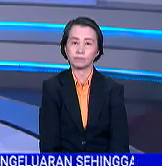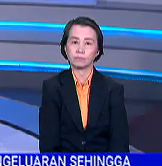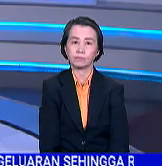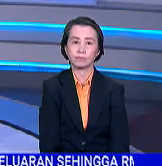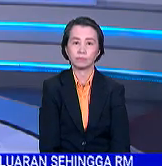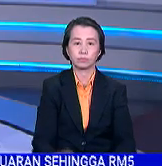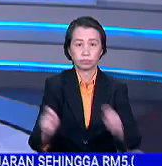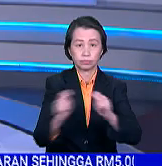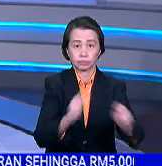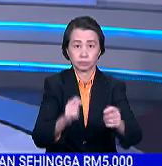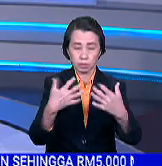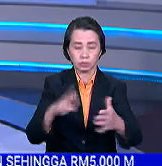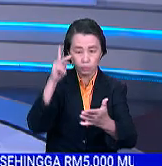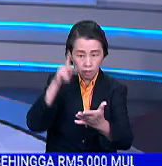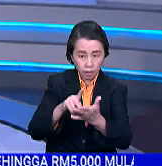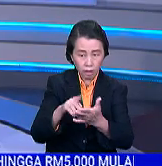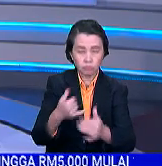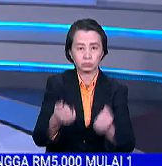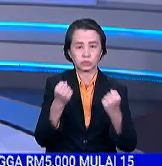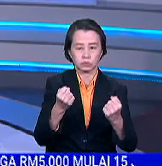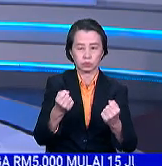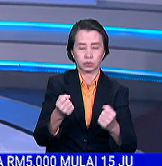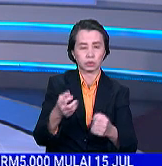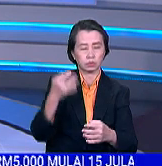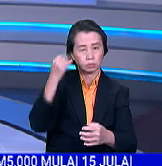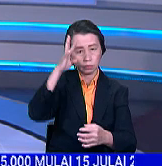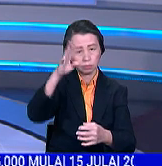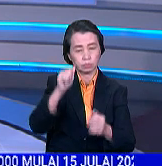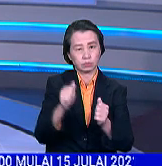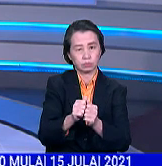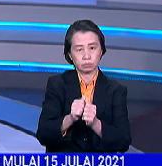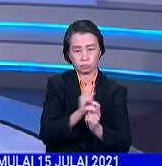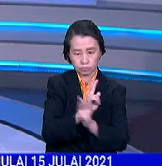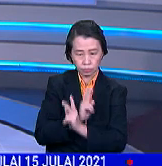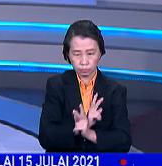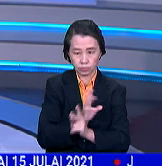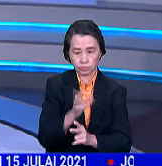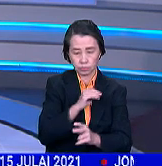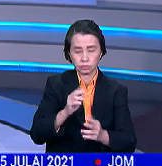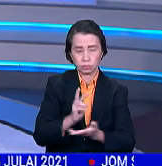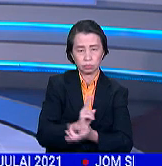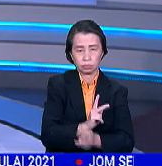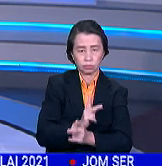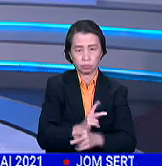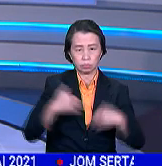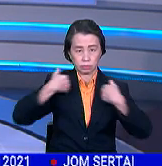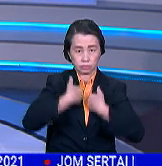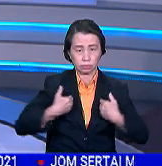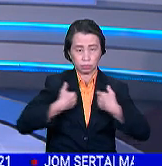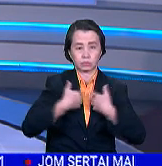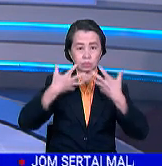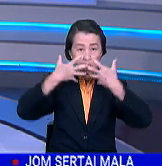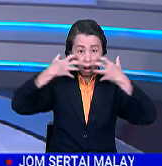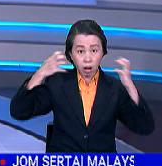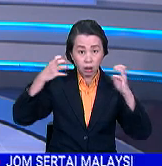Tindakan strategi telah digedalpasti bagi mengukuhkan inisiatif dalam aspek pemeliharaan dan pemuliharaan habitat harimau Malaya